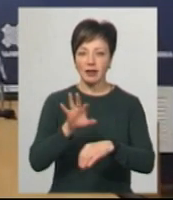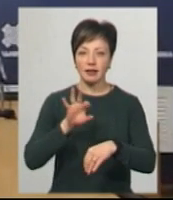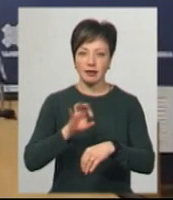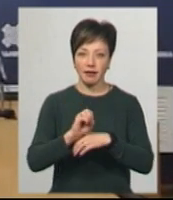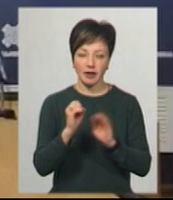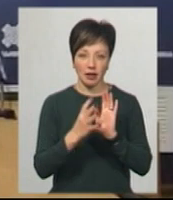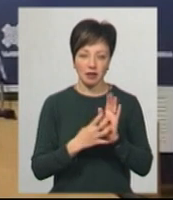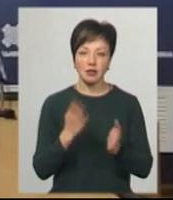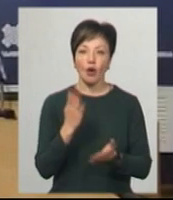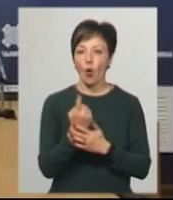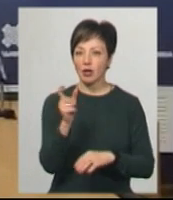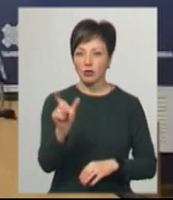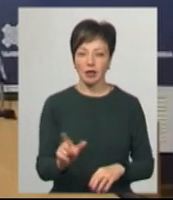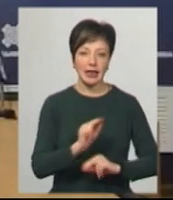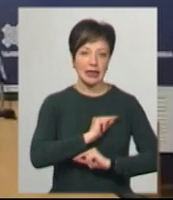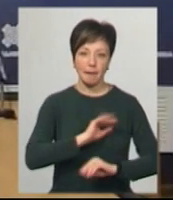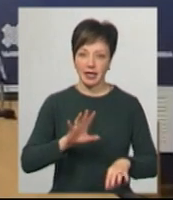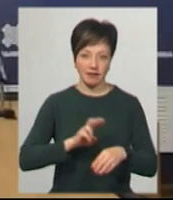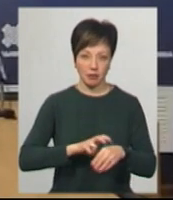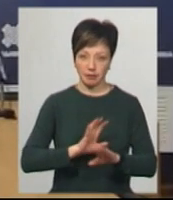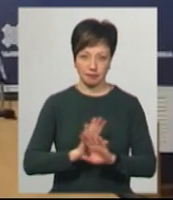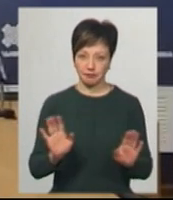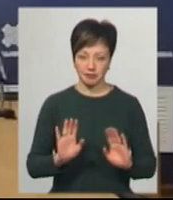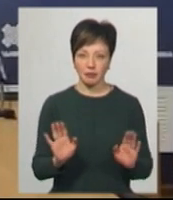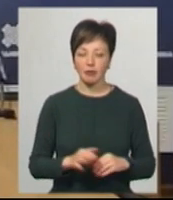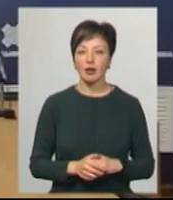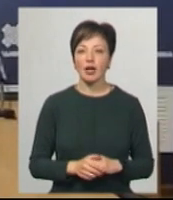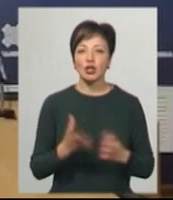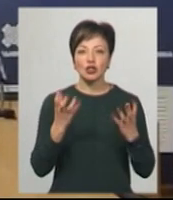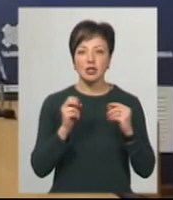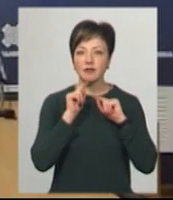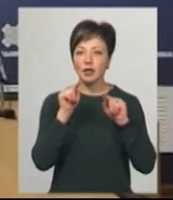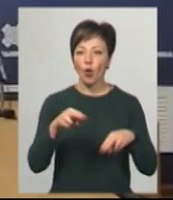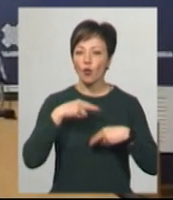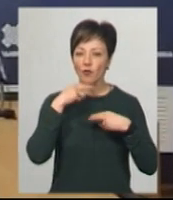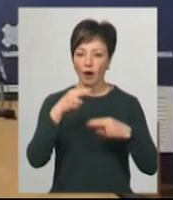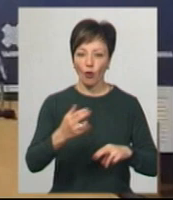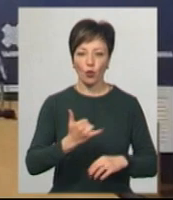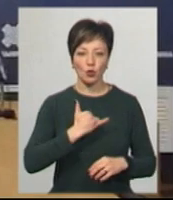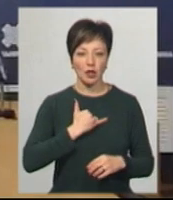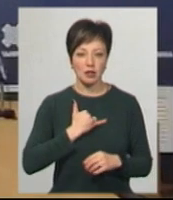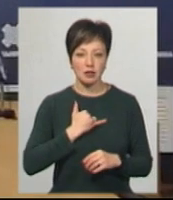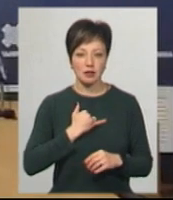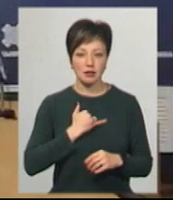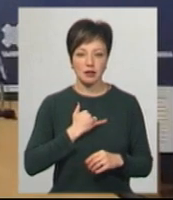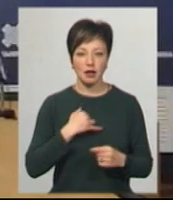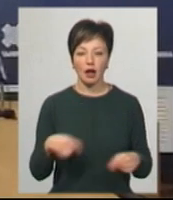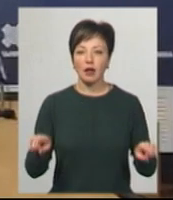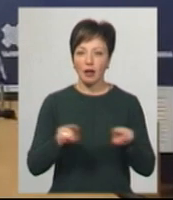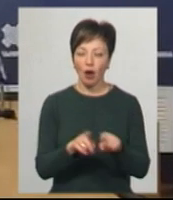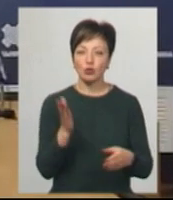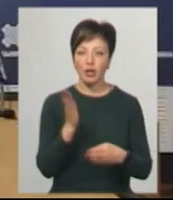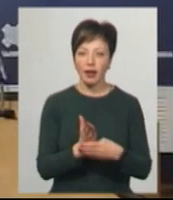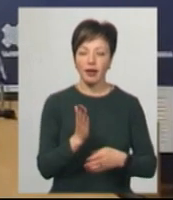в одній особи, яка не є медичним працівником. І ще звертаю вашу увагу, що в нас також є